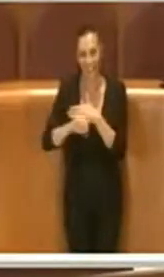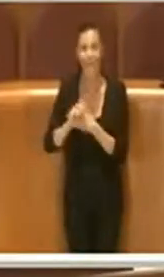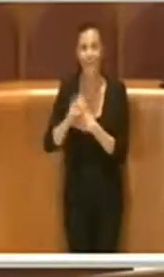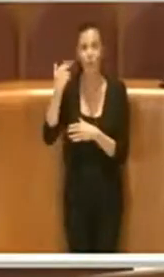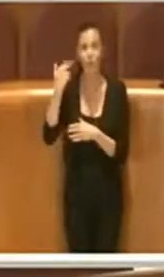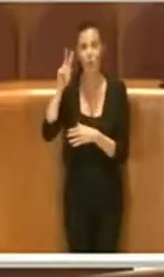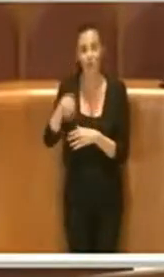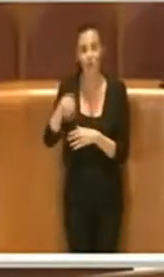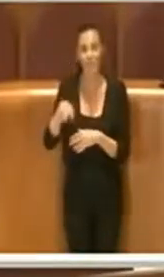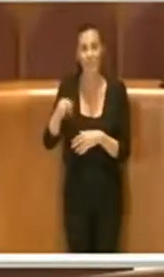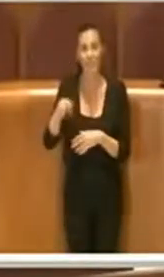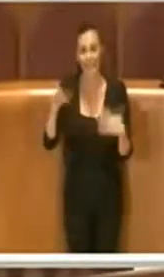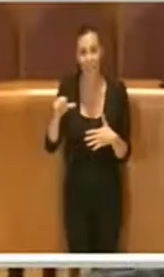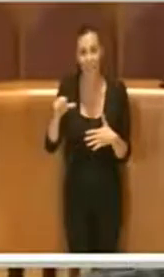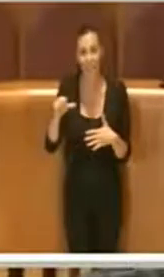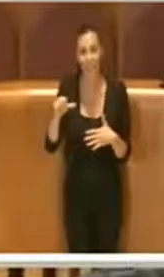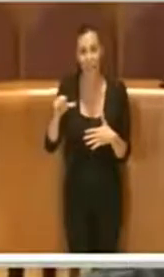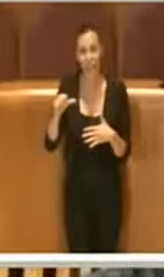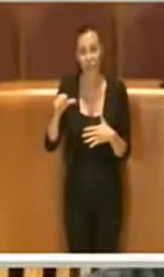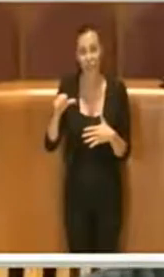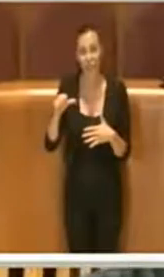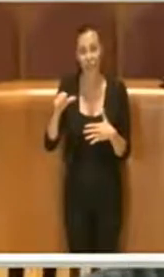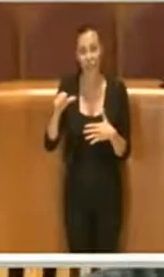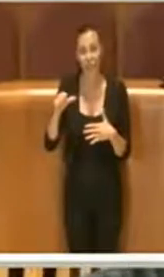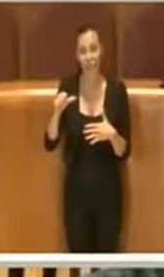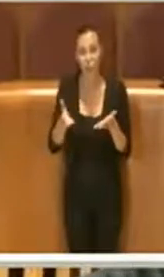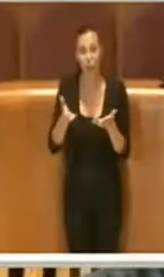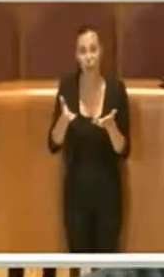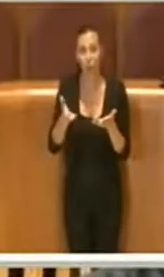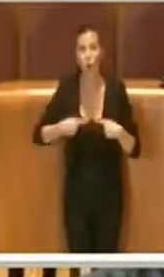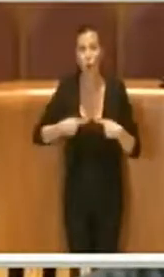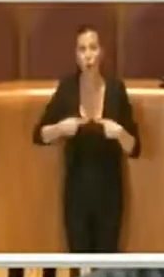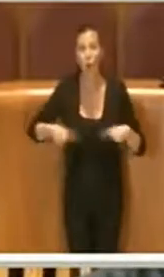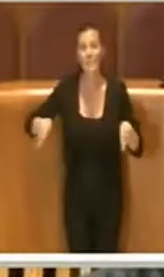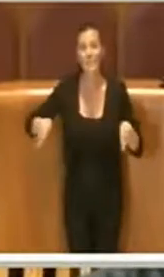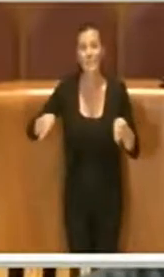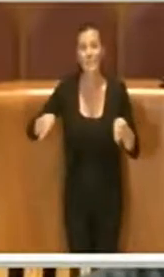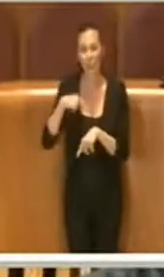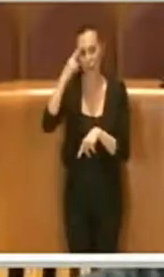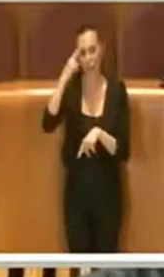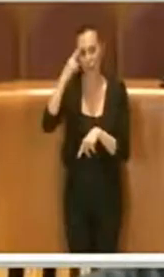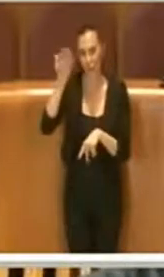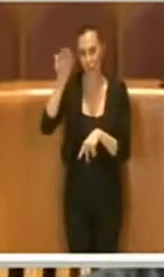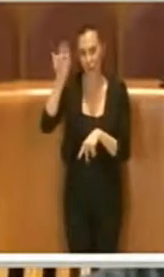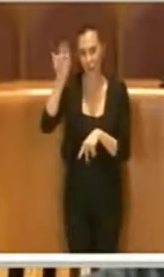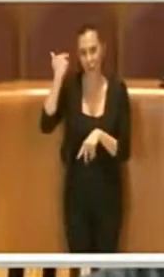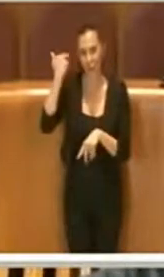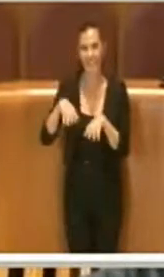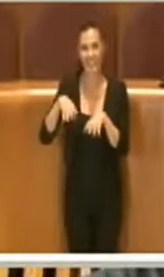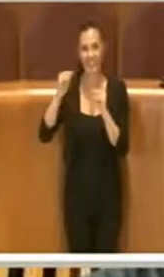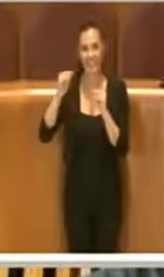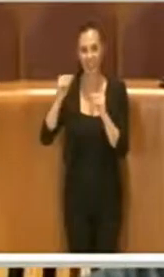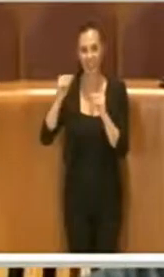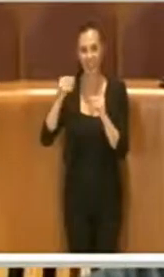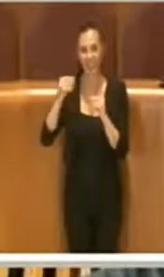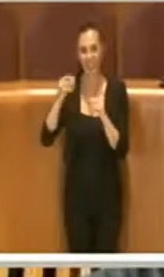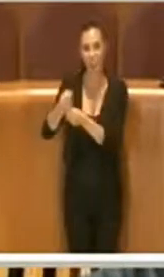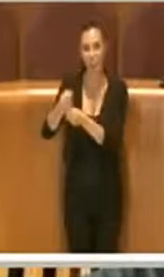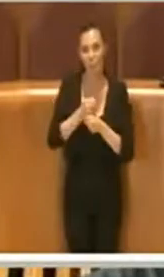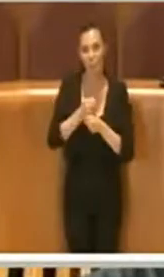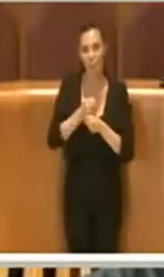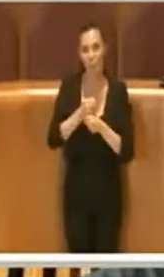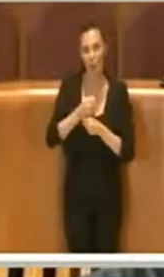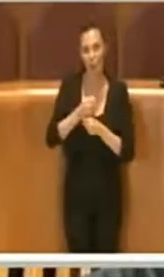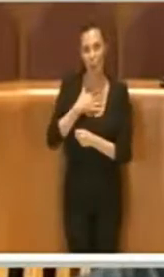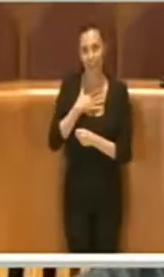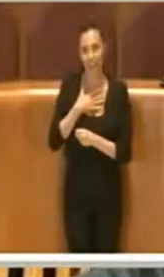2016, all'inizio dell'attuale consigliatura, ricordo all'inizio del nostro mandato,